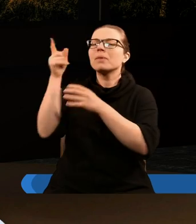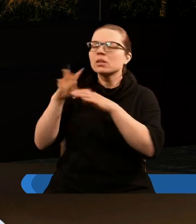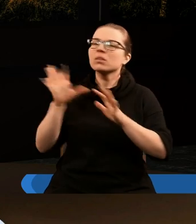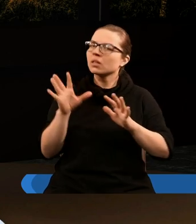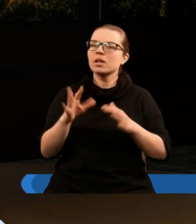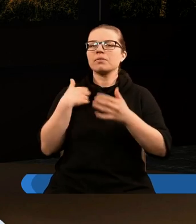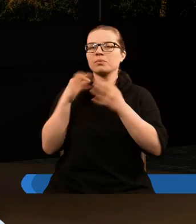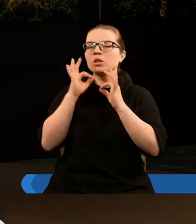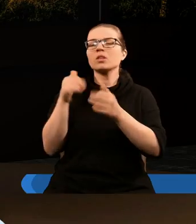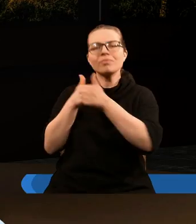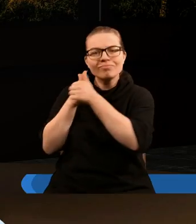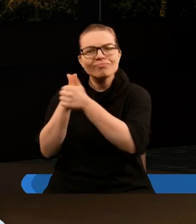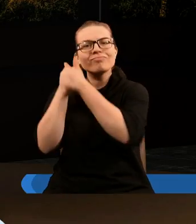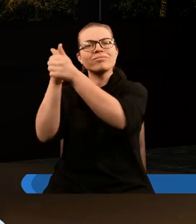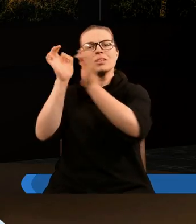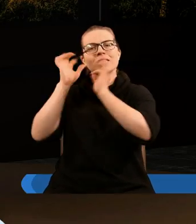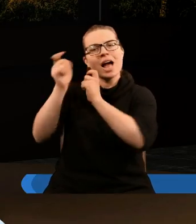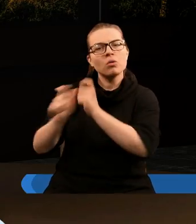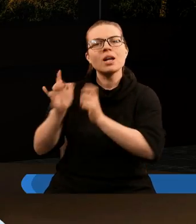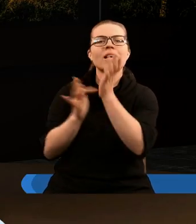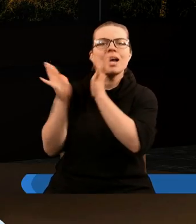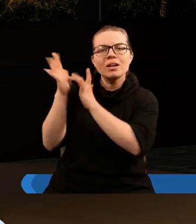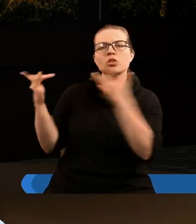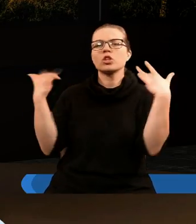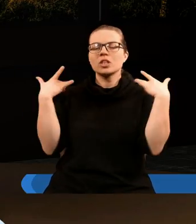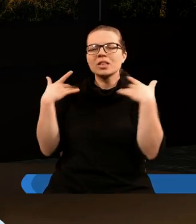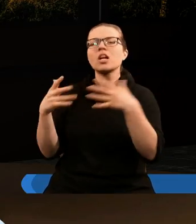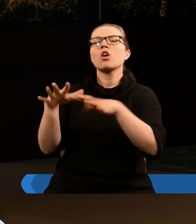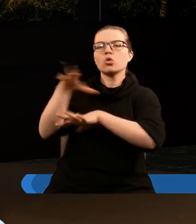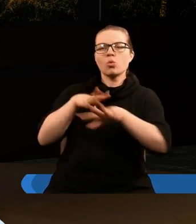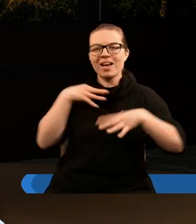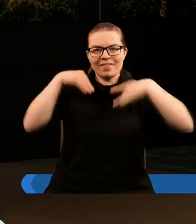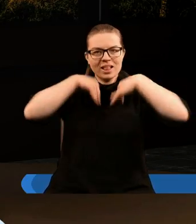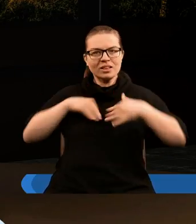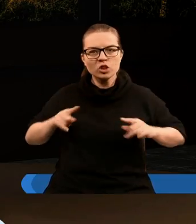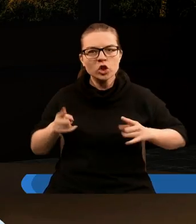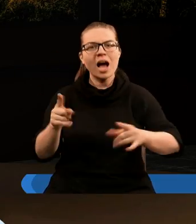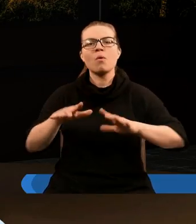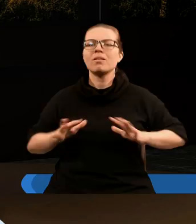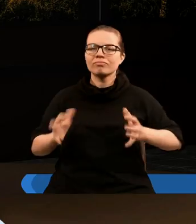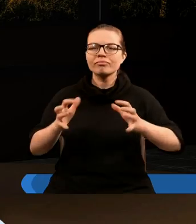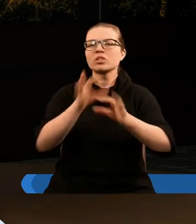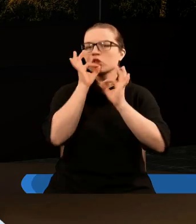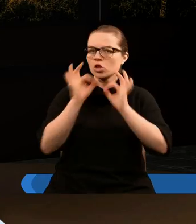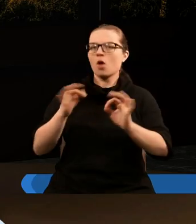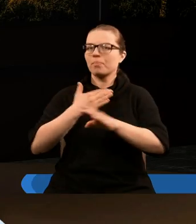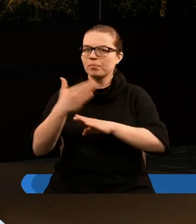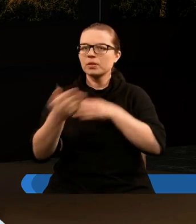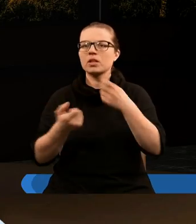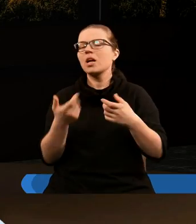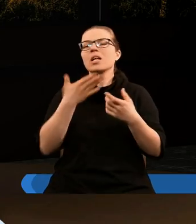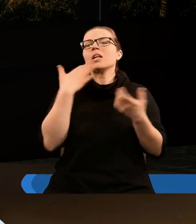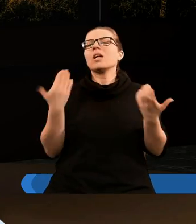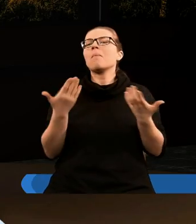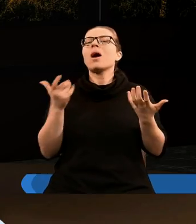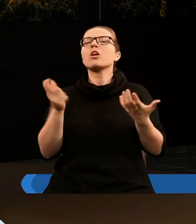świadomie chcemy iść za Jezusem, otrzymujemy chrzest, jesteśmy pieczętowani Duchem Świętym, no ale to nie